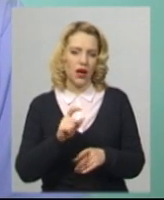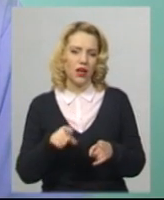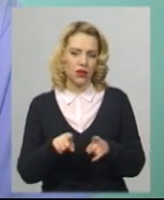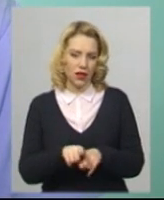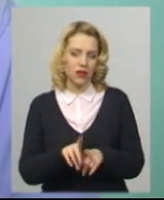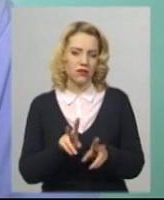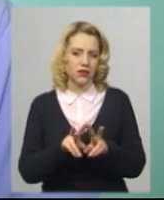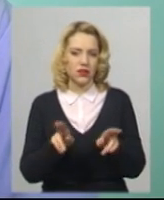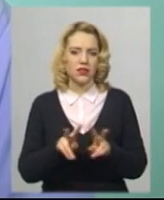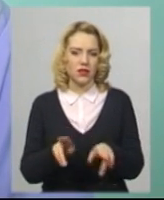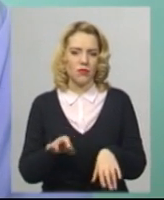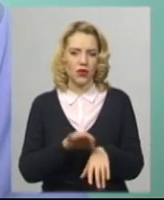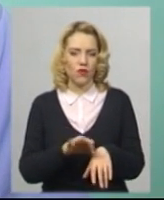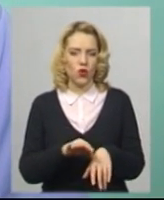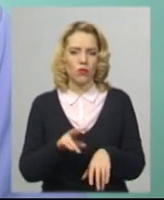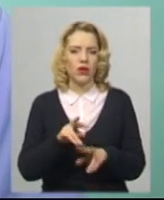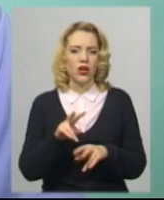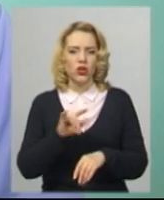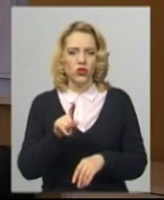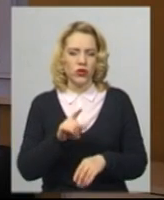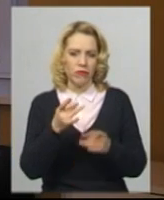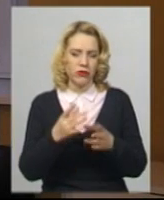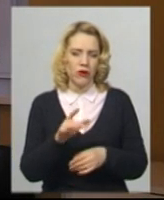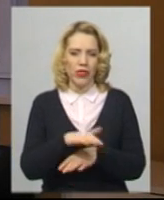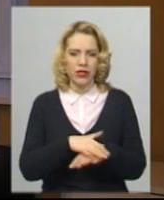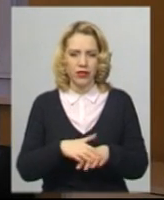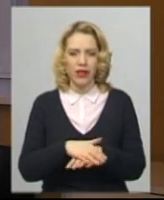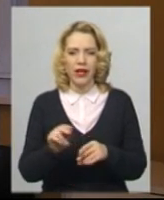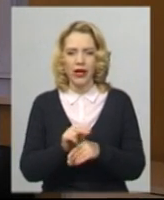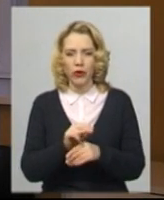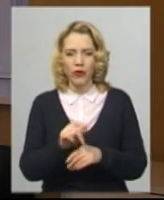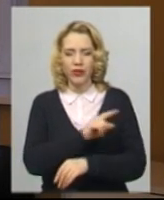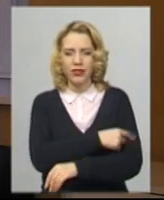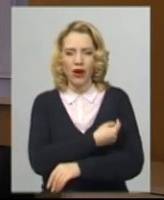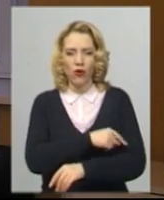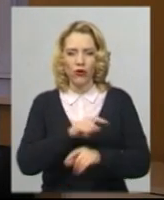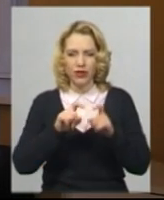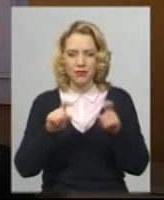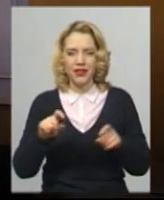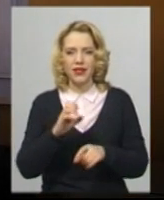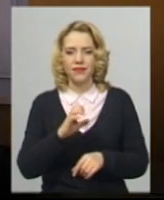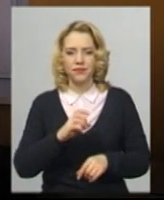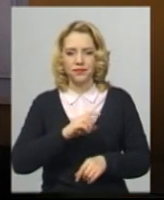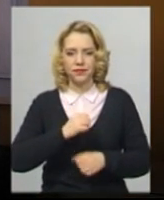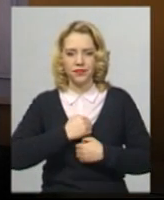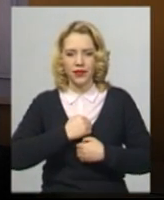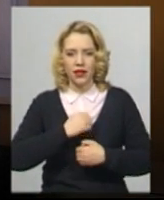ті самі хвороби, що і у цивільному населенні. Лікується у госпіталі Станіслав Пишний. Лікуюся